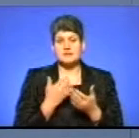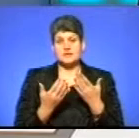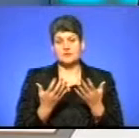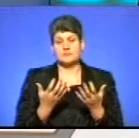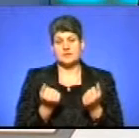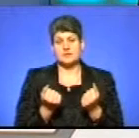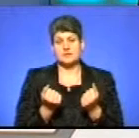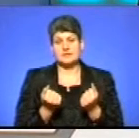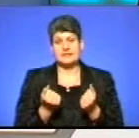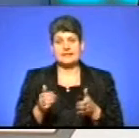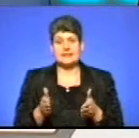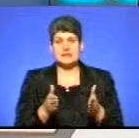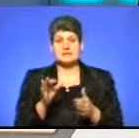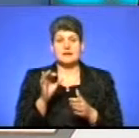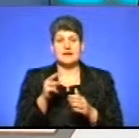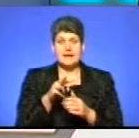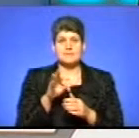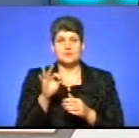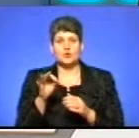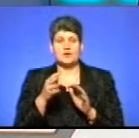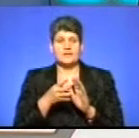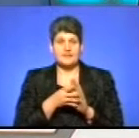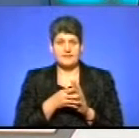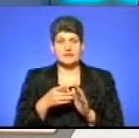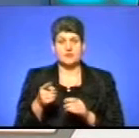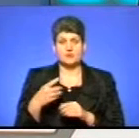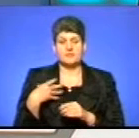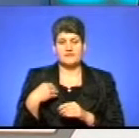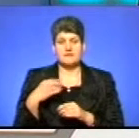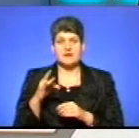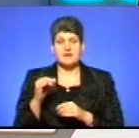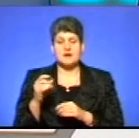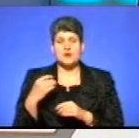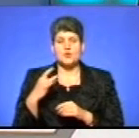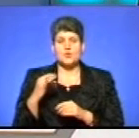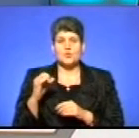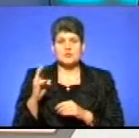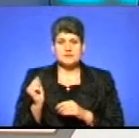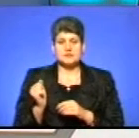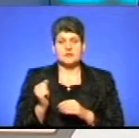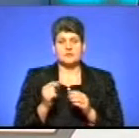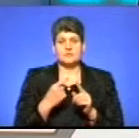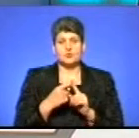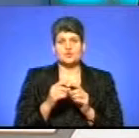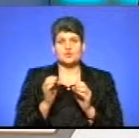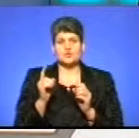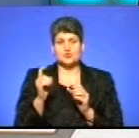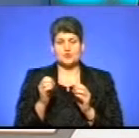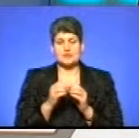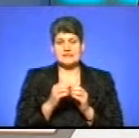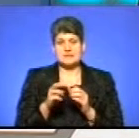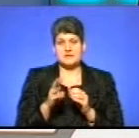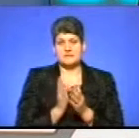брати трасу М09 Тернопіль-Віра-Варуська, стоїть з 0-го кілометра плюс 110 метрів в напрямку